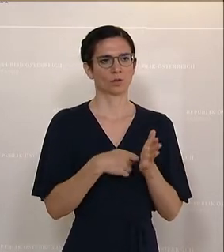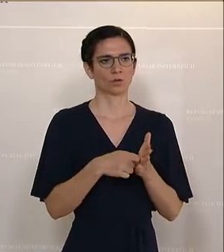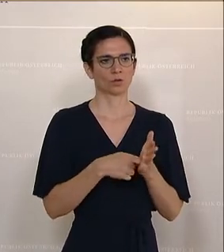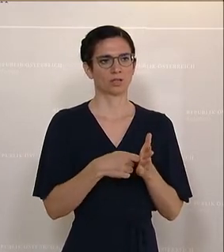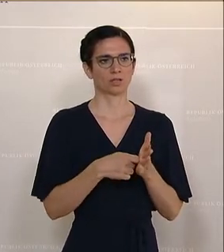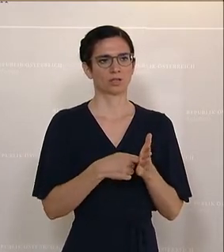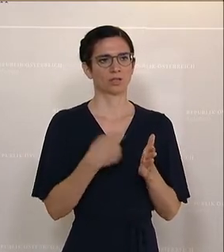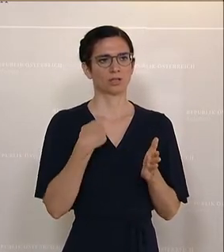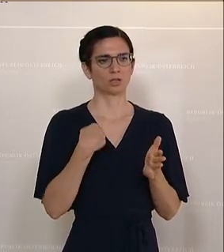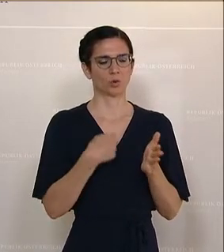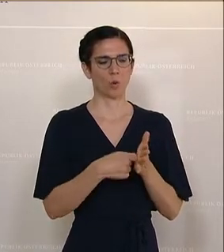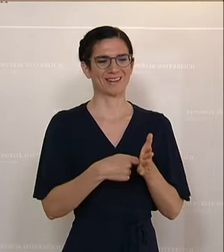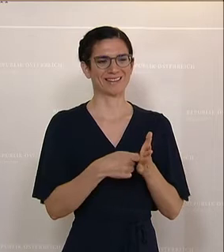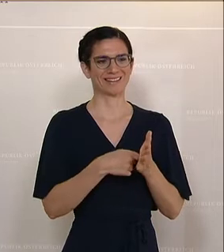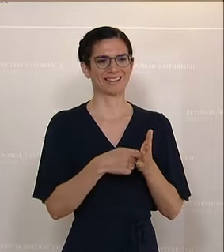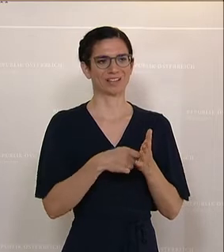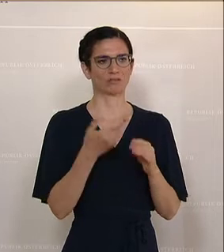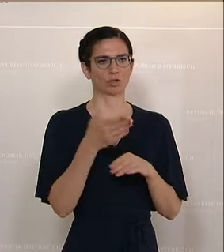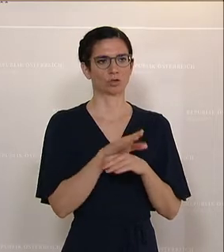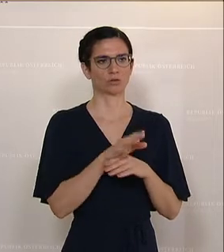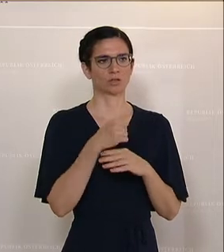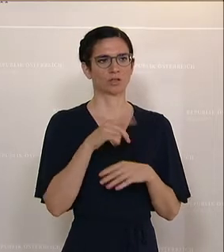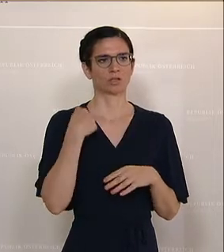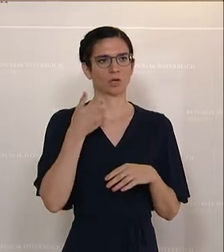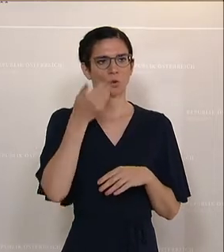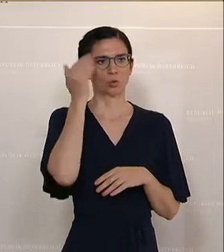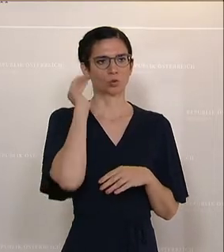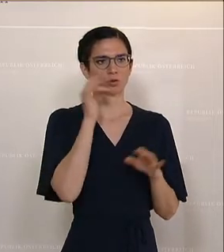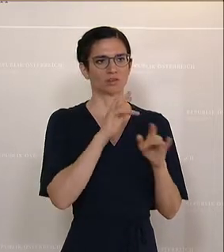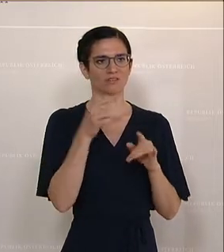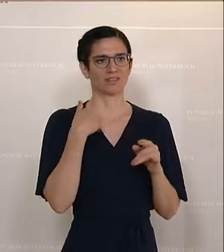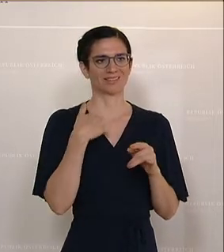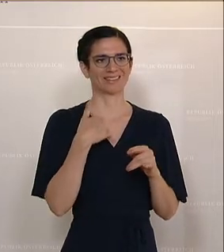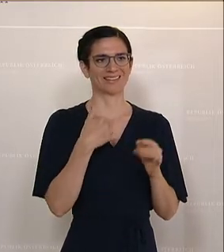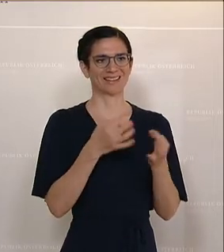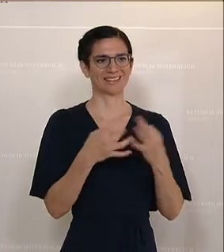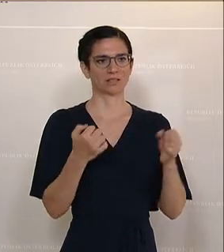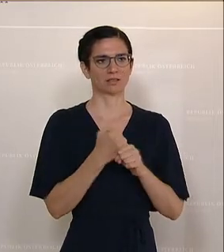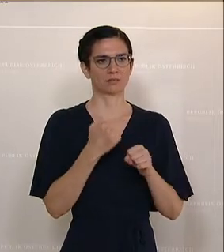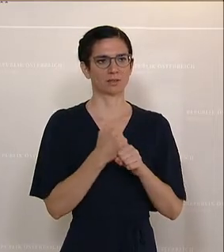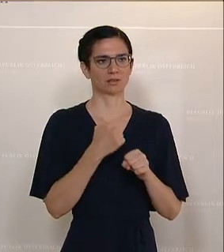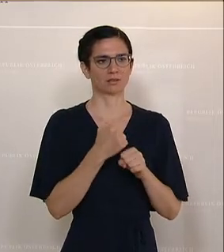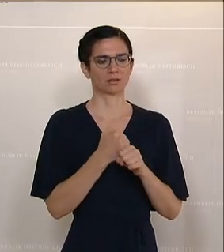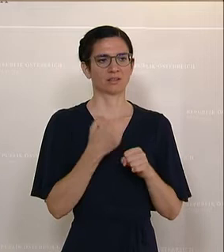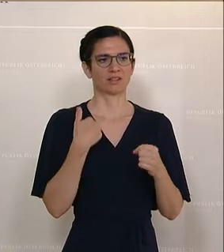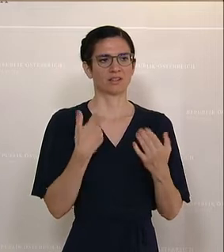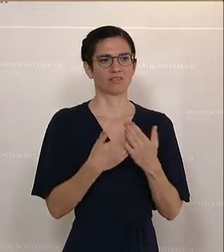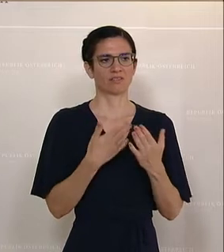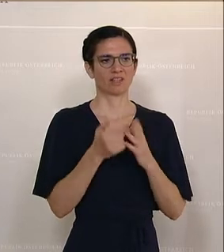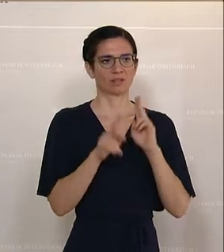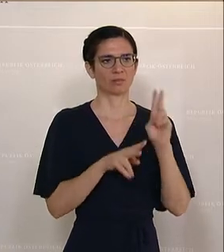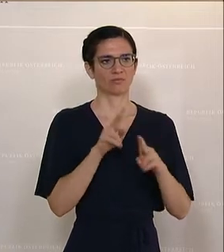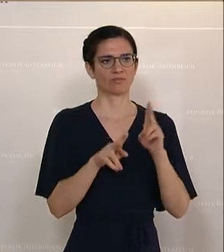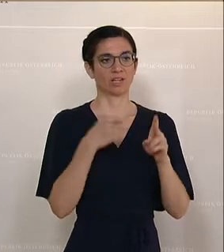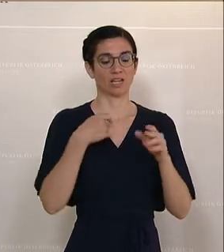Korrigiere, korrigiere, den verstorbenen Rudi Hunsdorfer hier auszurichten, nichts gemacht zu haben, weil er den Pflege